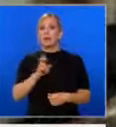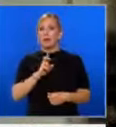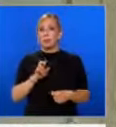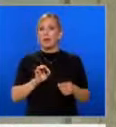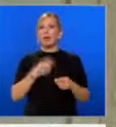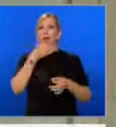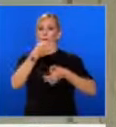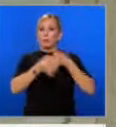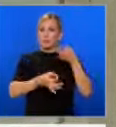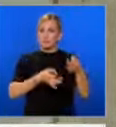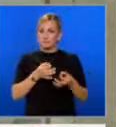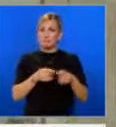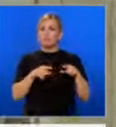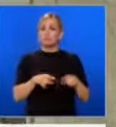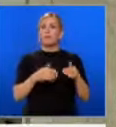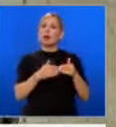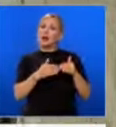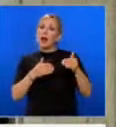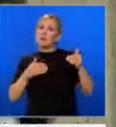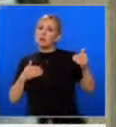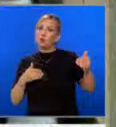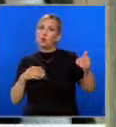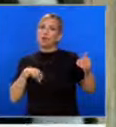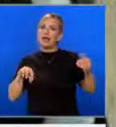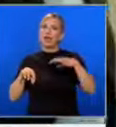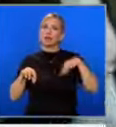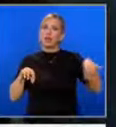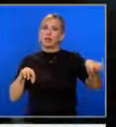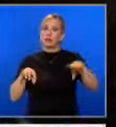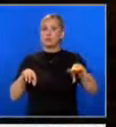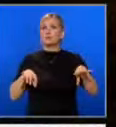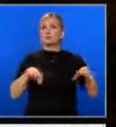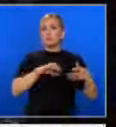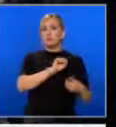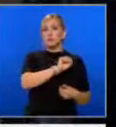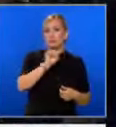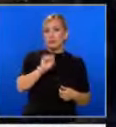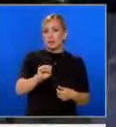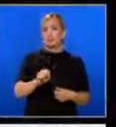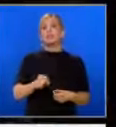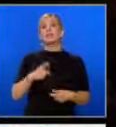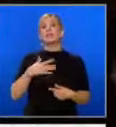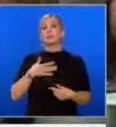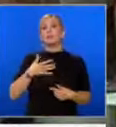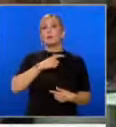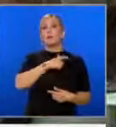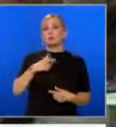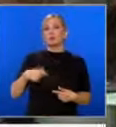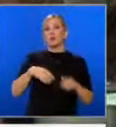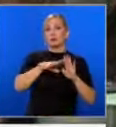идеалния премьер. Равно отдалечен от партиите, економист или юрист. Държат да има общонационална програма.